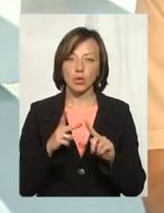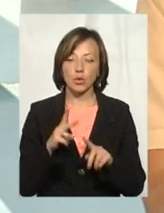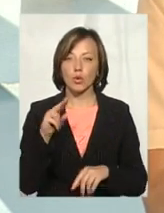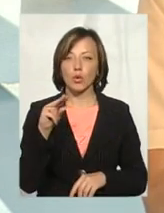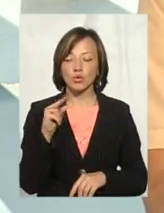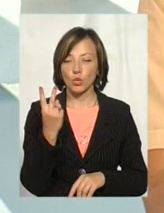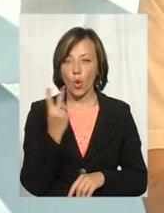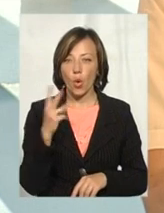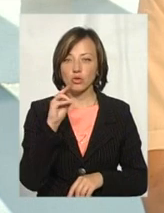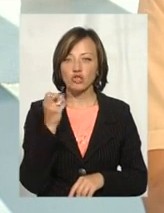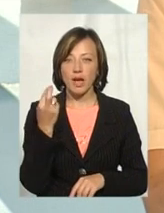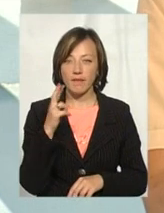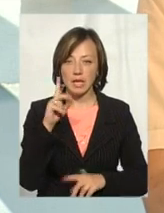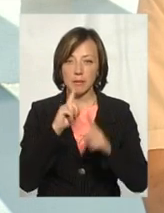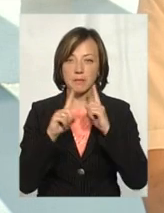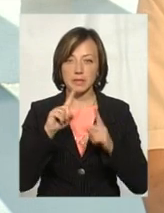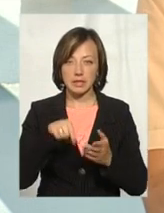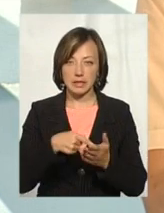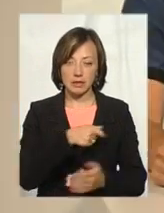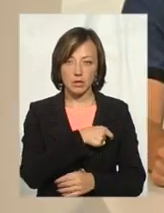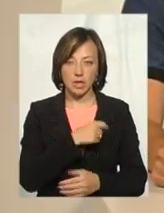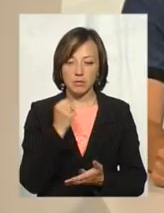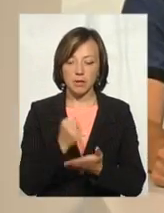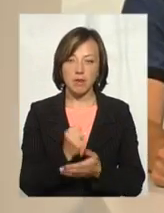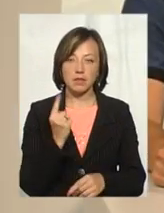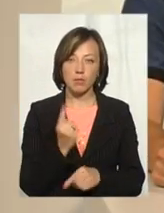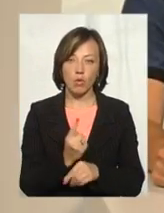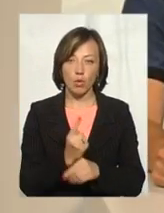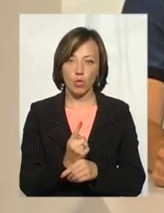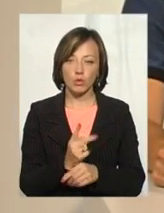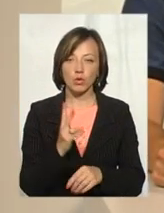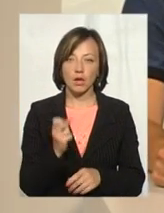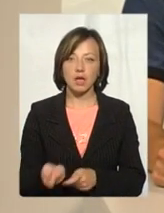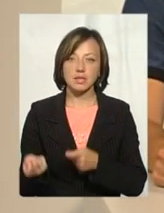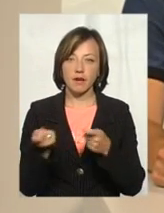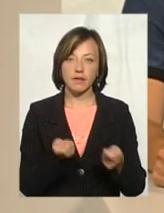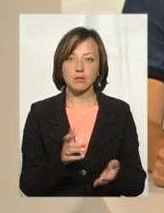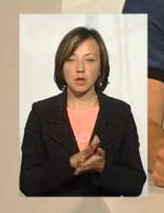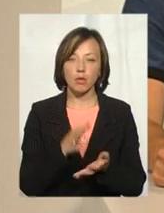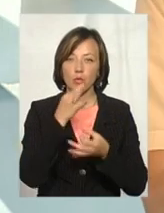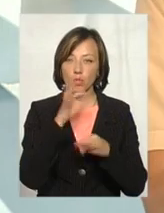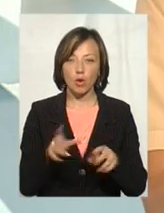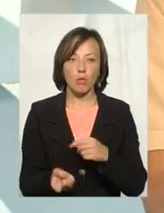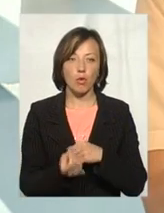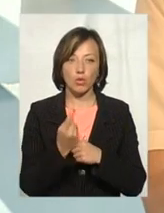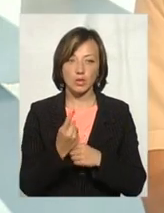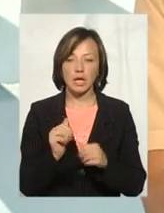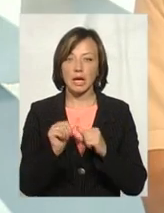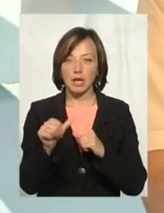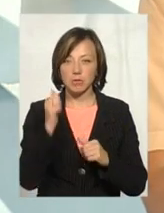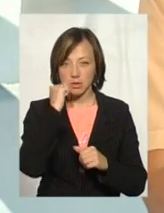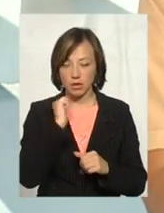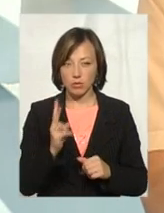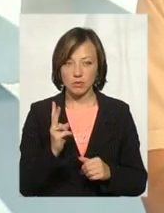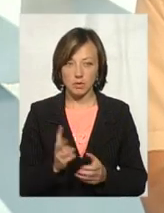сесія міської ради приймає заборону на завезення сміття будь-якого походження Крім Старо